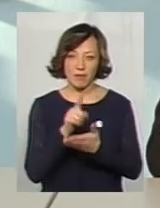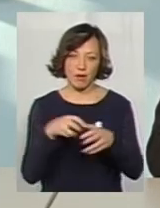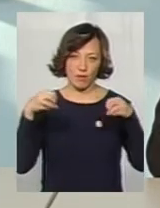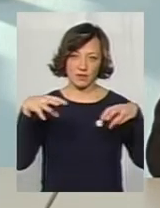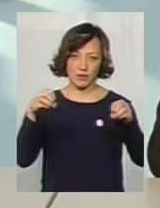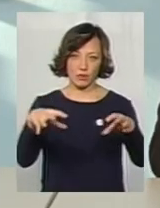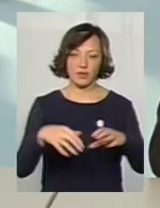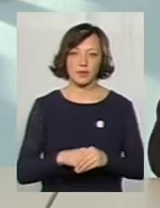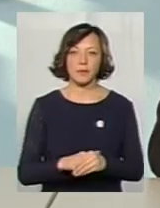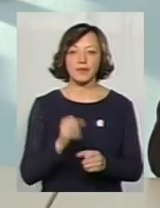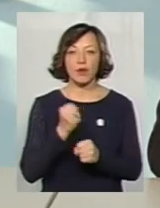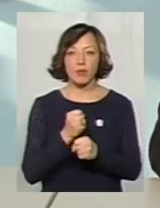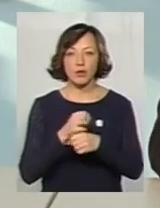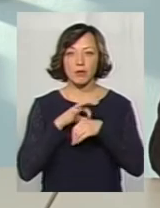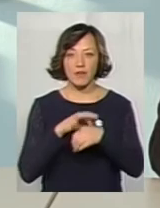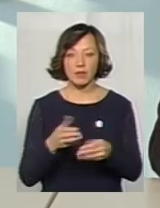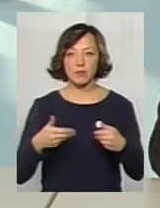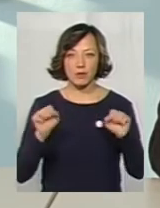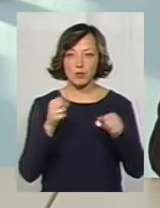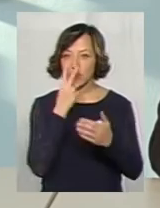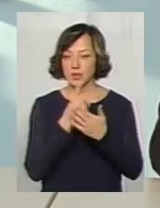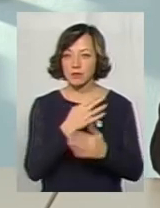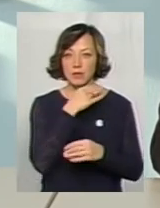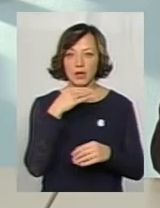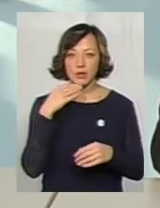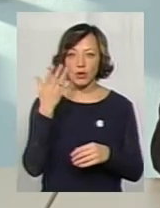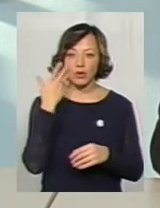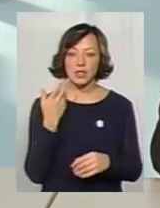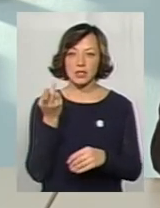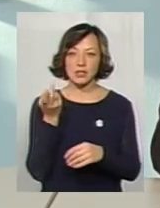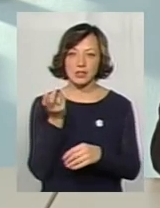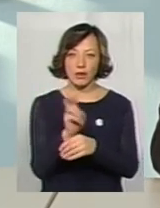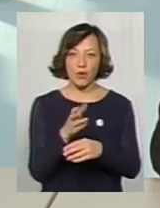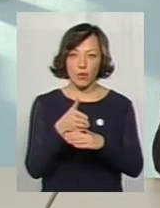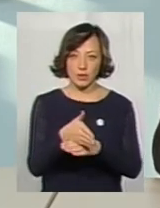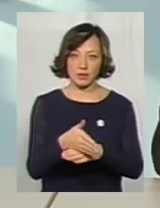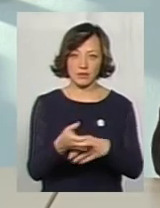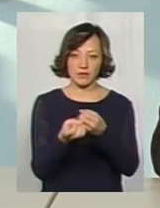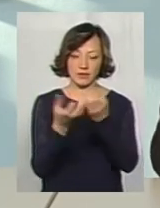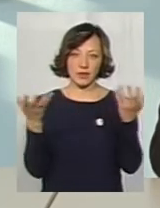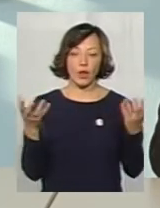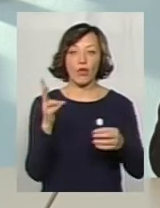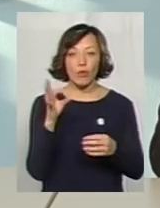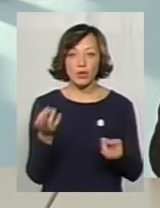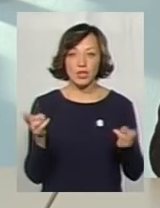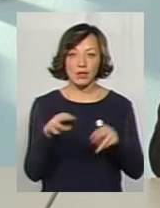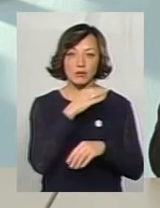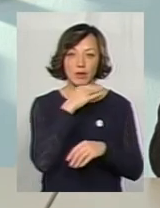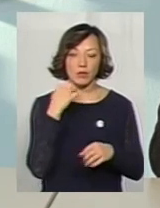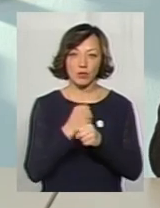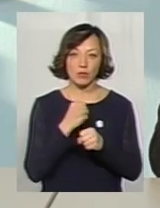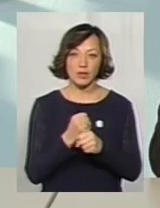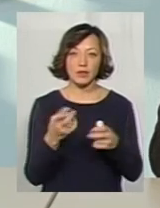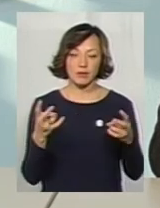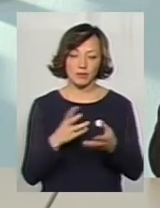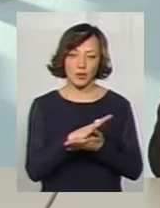освітлюватись. Та робота, яка проведена, ми можемо показати багато дворів, коли ти заходиш, і там світить, як в день. З іншого боку, ще залишилося дуже багато роботи, над